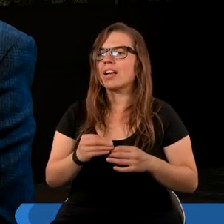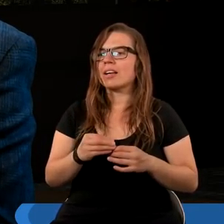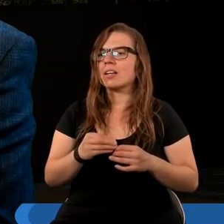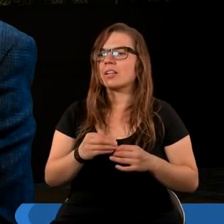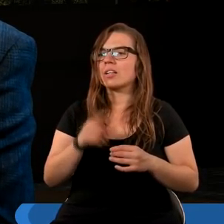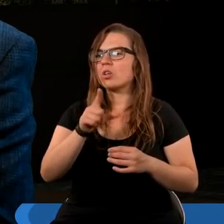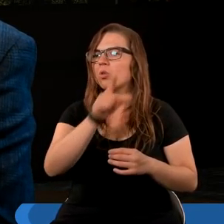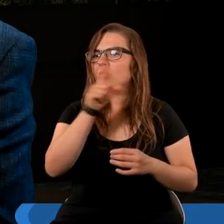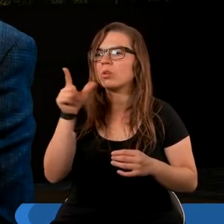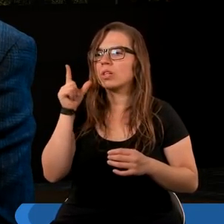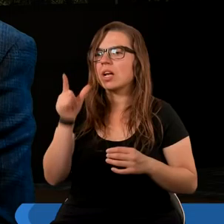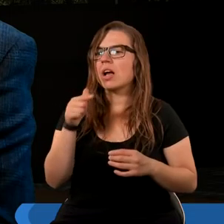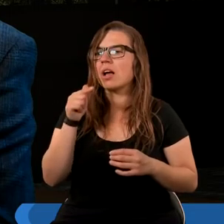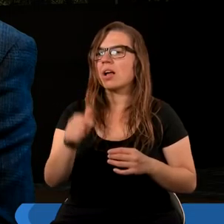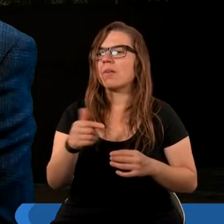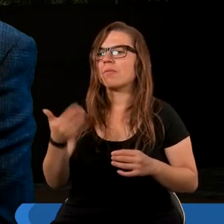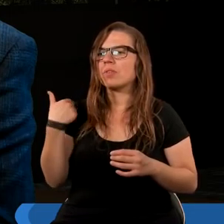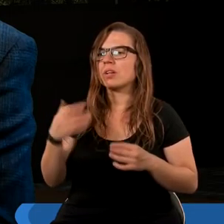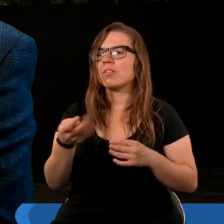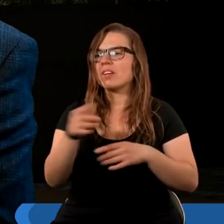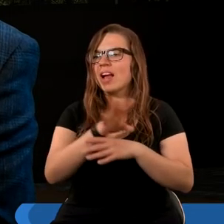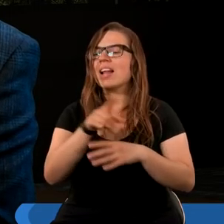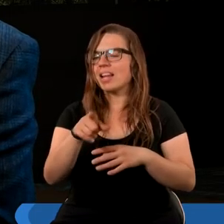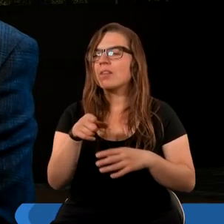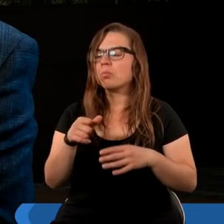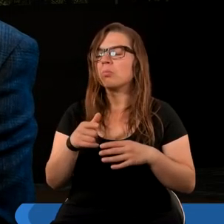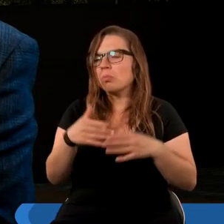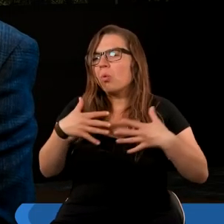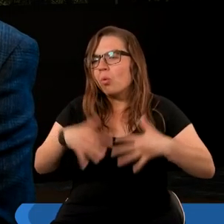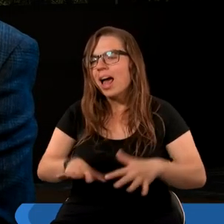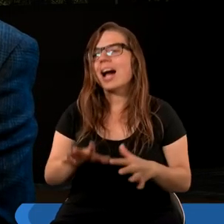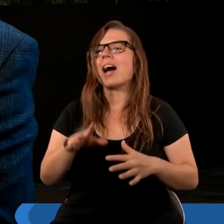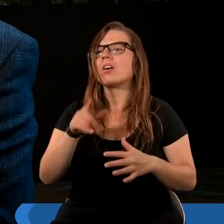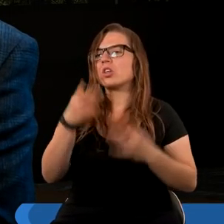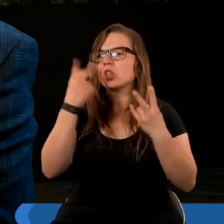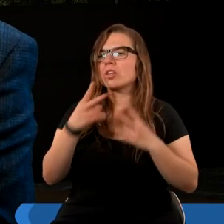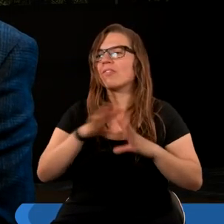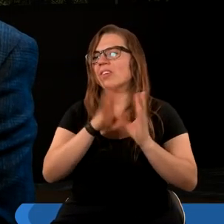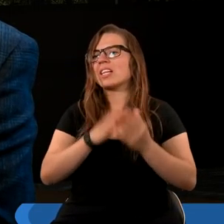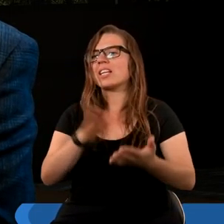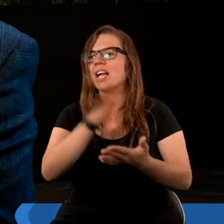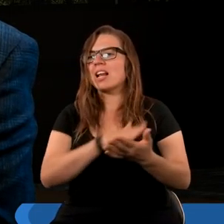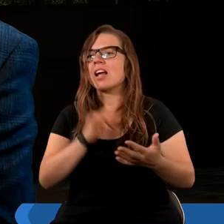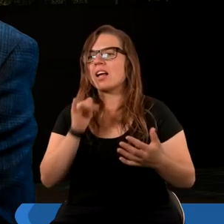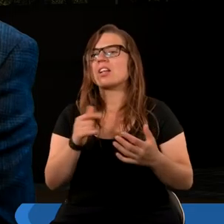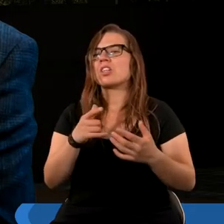ludzie tym zwiedzeniom ulegają. Jeżeli czytamy, że wszystkie narody piły wino szaleńczej